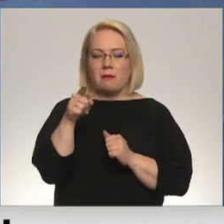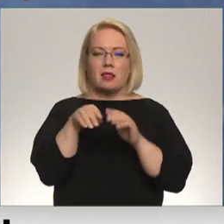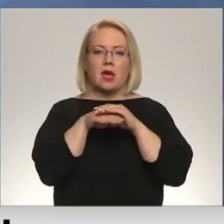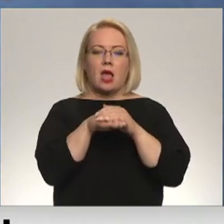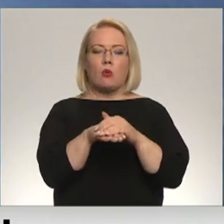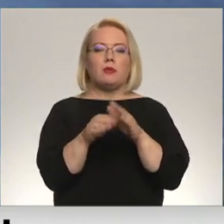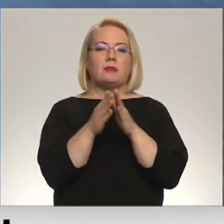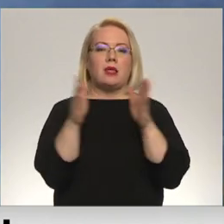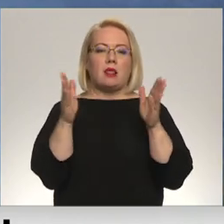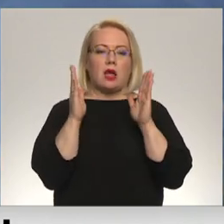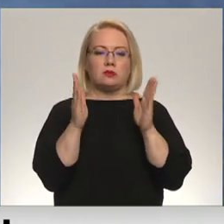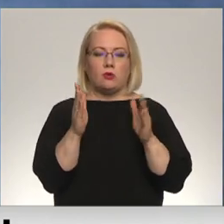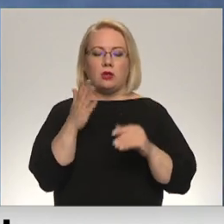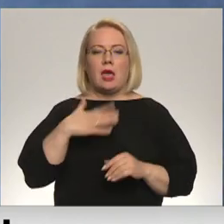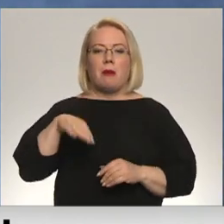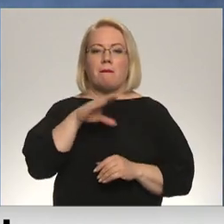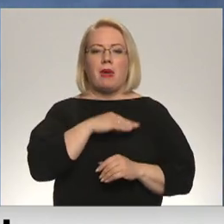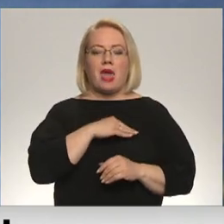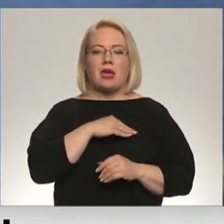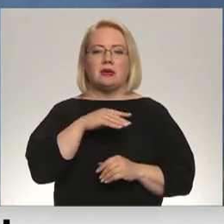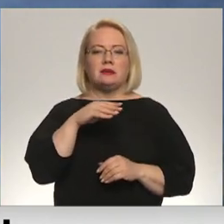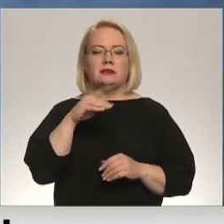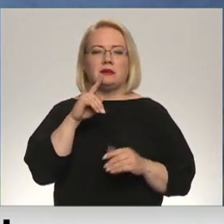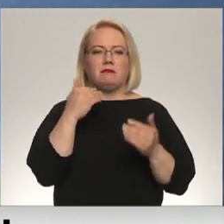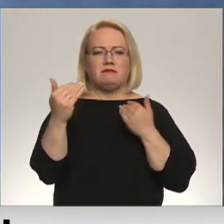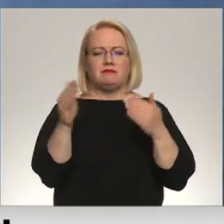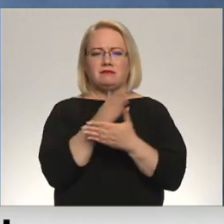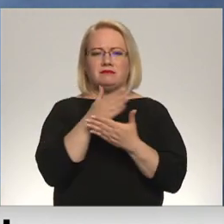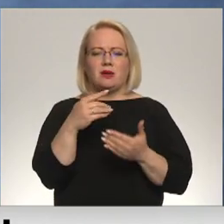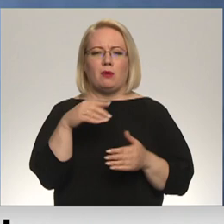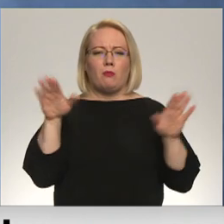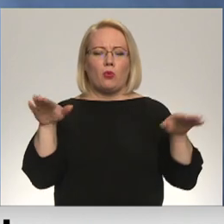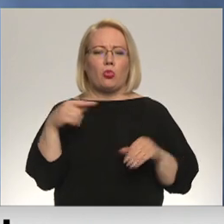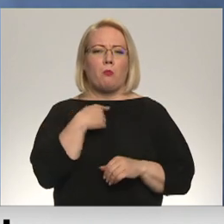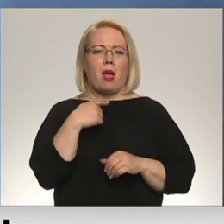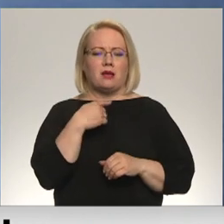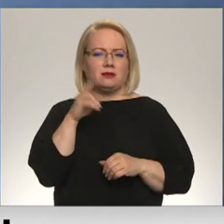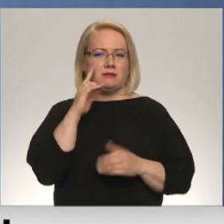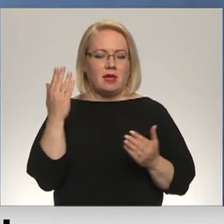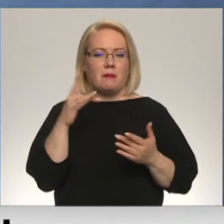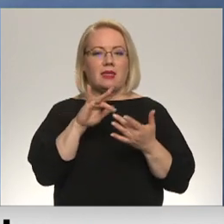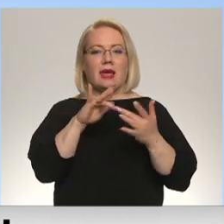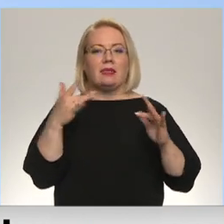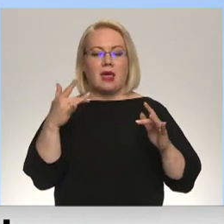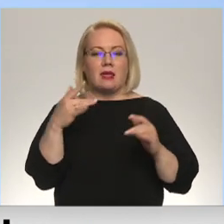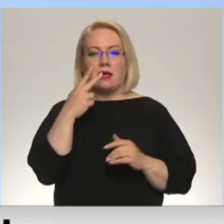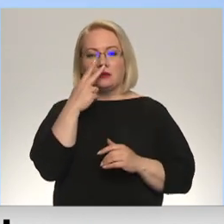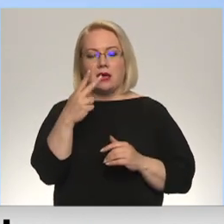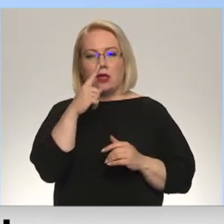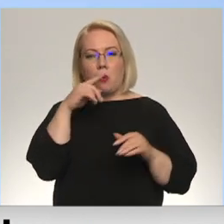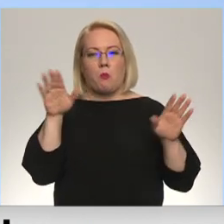tāds lielāks būtu. Mēs tā nepārzinām putnubalsis, bet mēs skatāmies internetā putnubalsis.lv, mēs